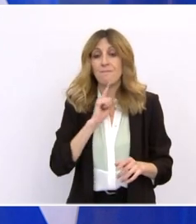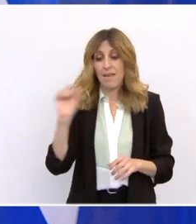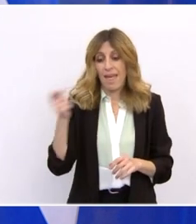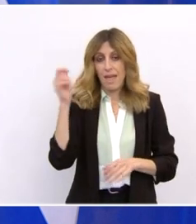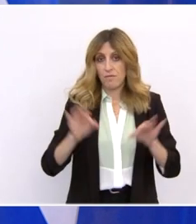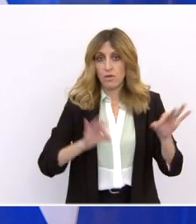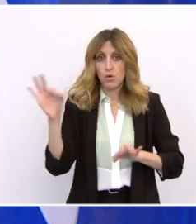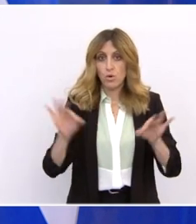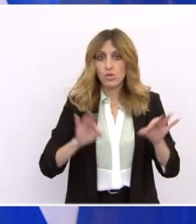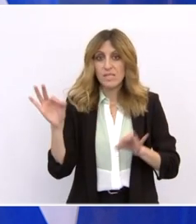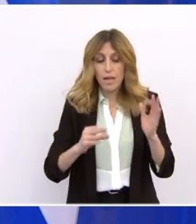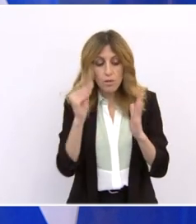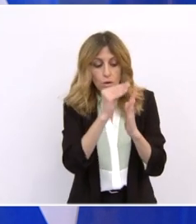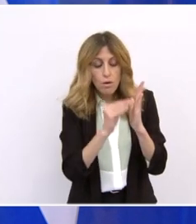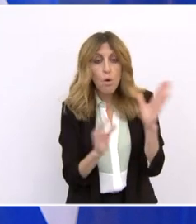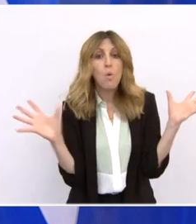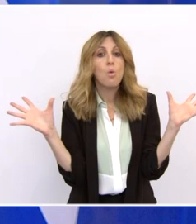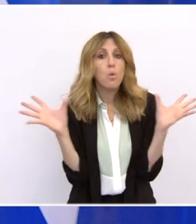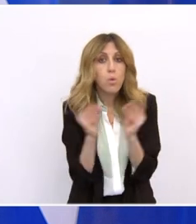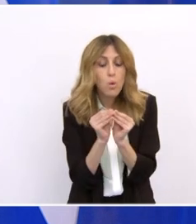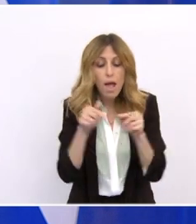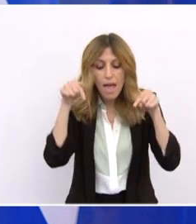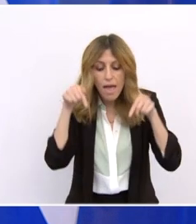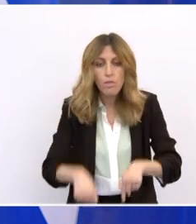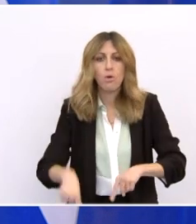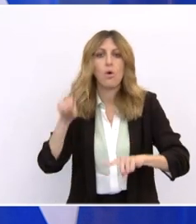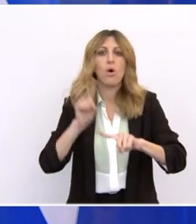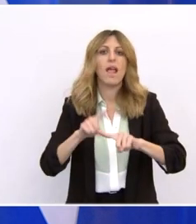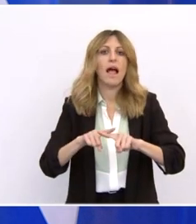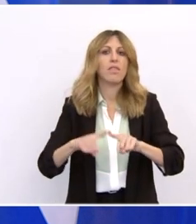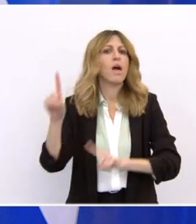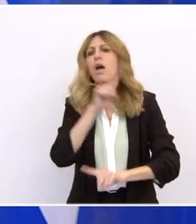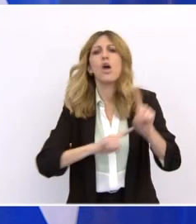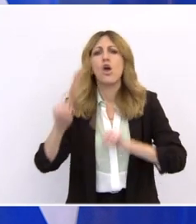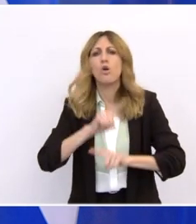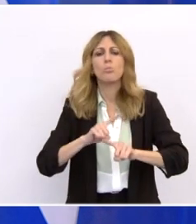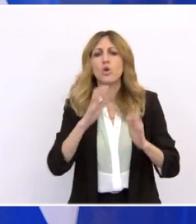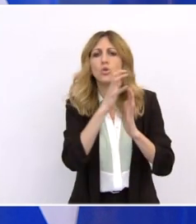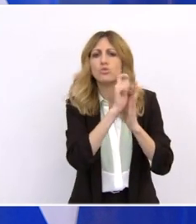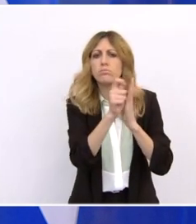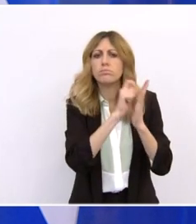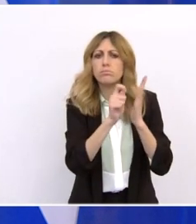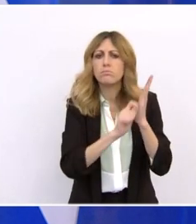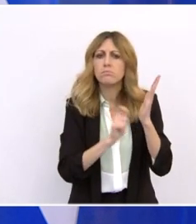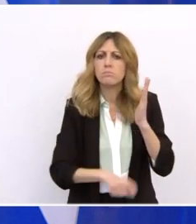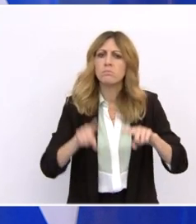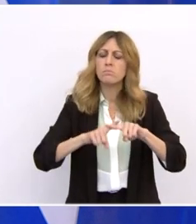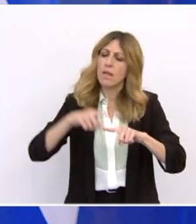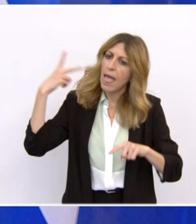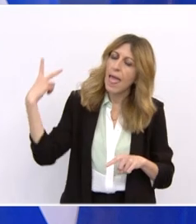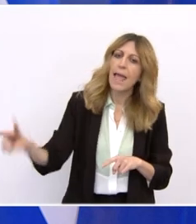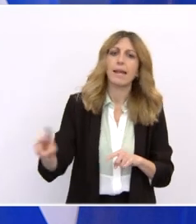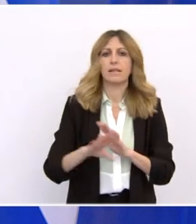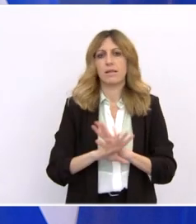και αφορούν την Ελλάδα. Είναι από Έλληνες για Έλληνες. Η κυβέρνηση, δηλαδή,